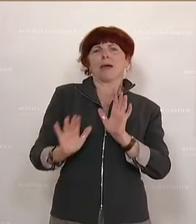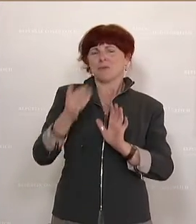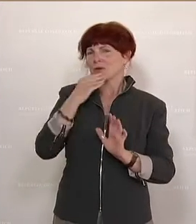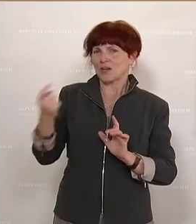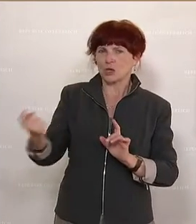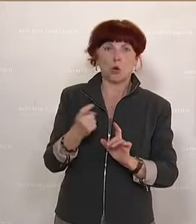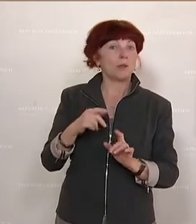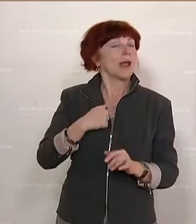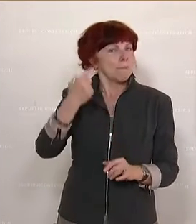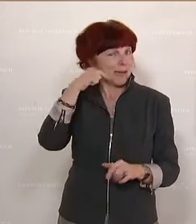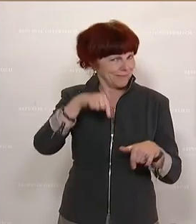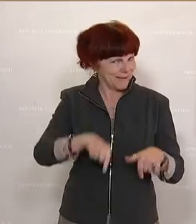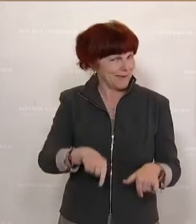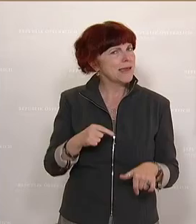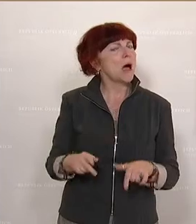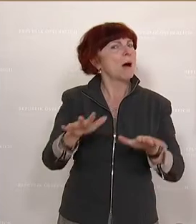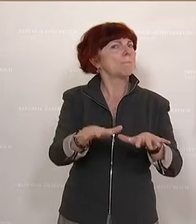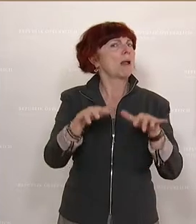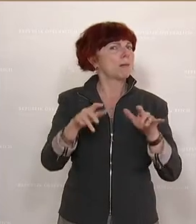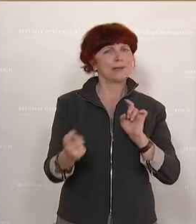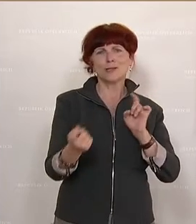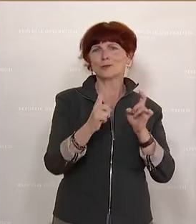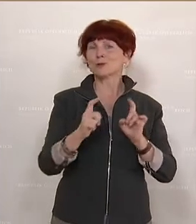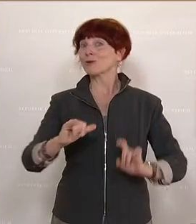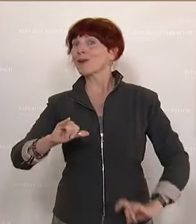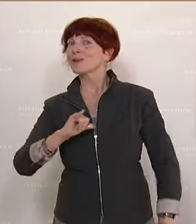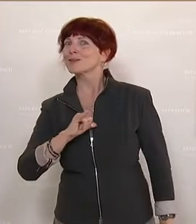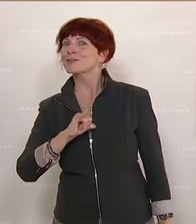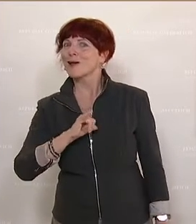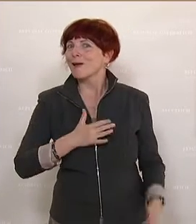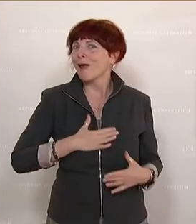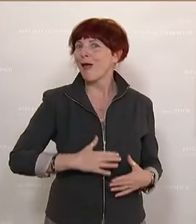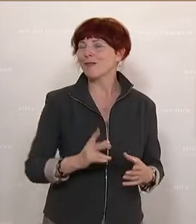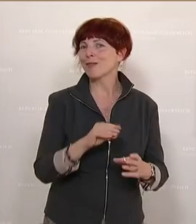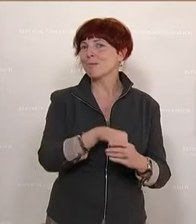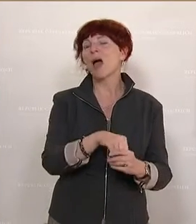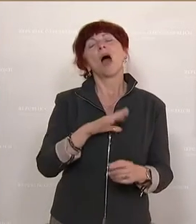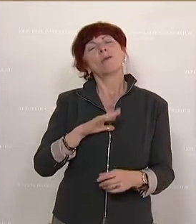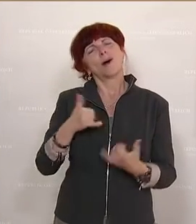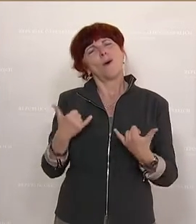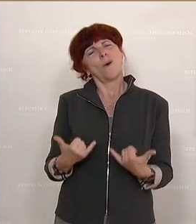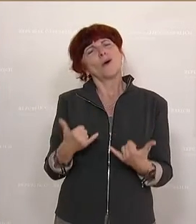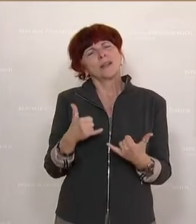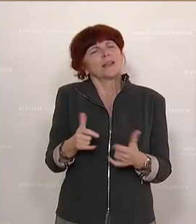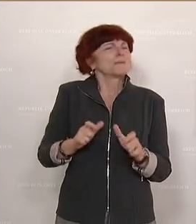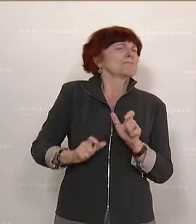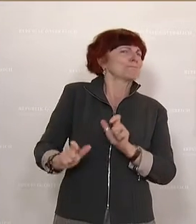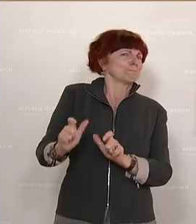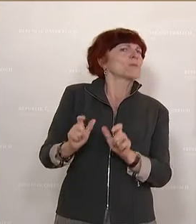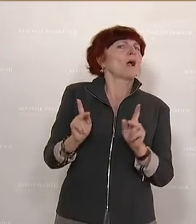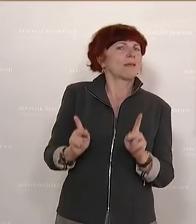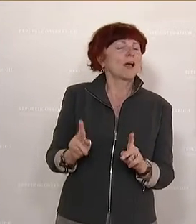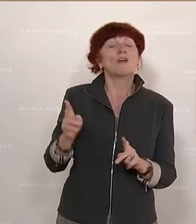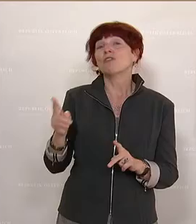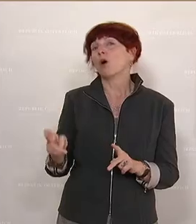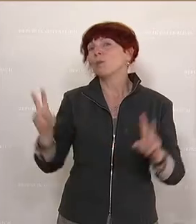gibt, dass die Diskussion hier im Parlament, dem stellt er sich so gerne. Aber naja, heute hat er dann der Versuchung doch widerstehen können, weil wenn das